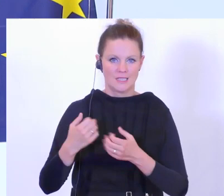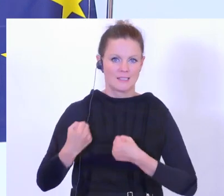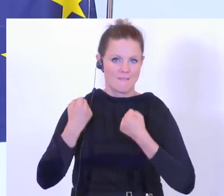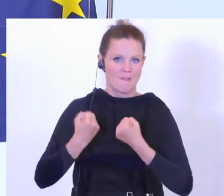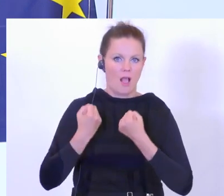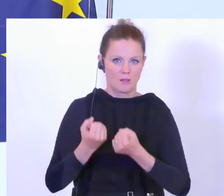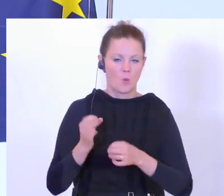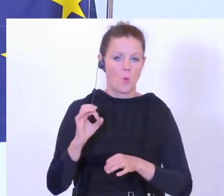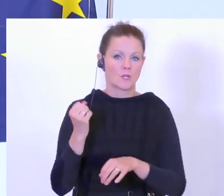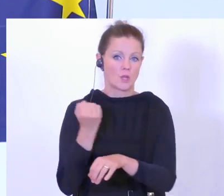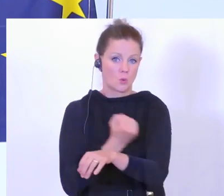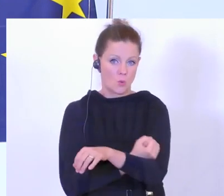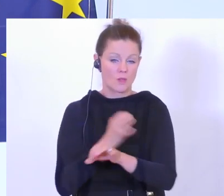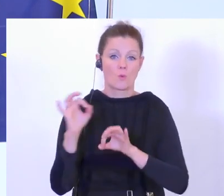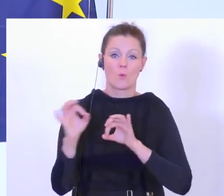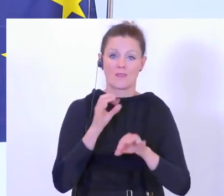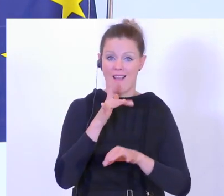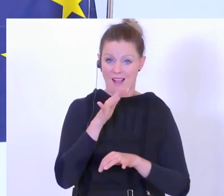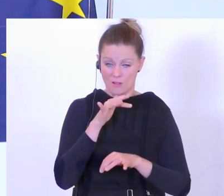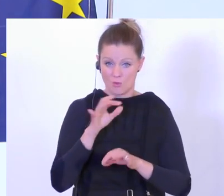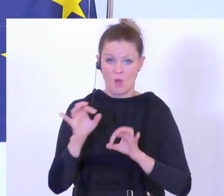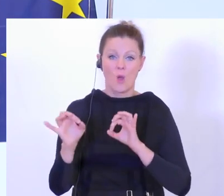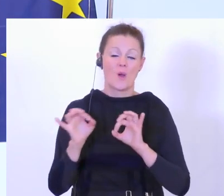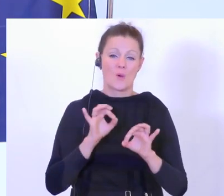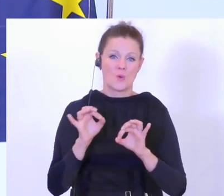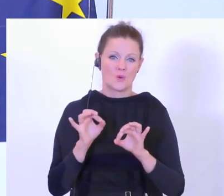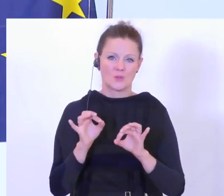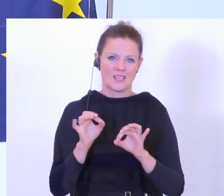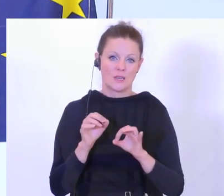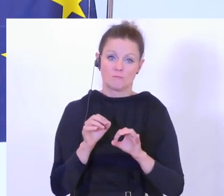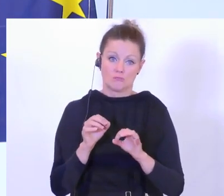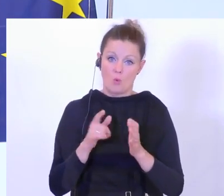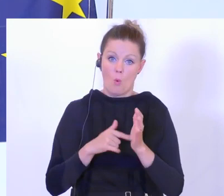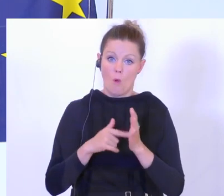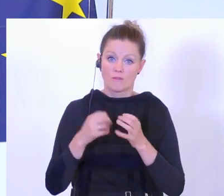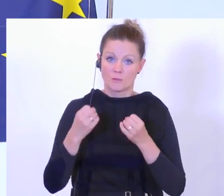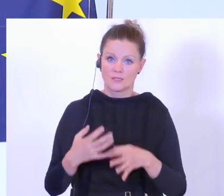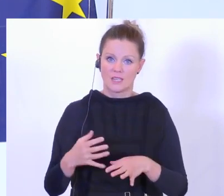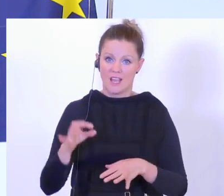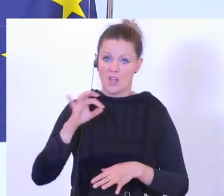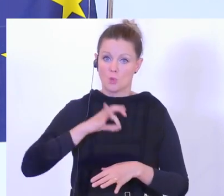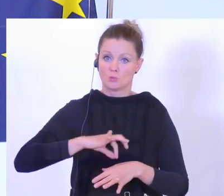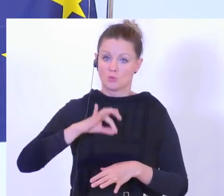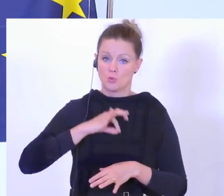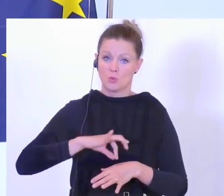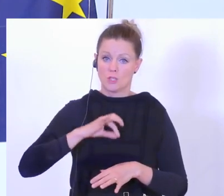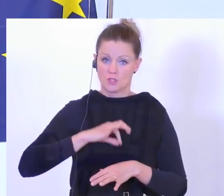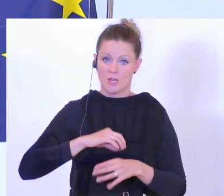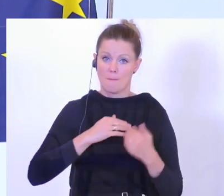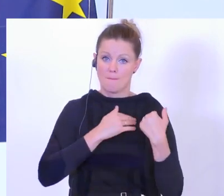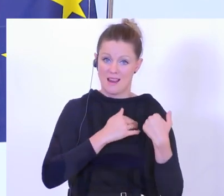oder Alkohol oder was gar nicht so selten vorkommt, auch eine psychische Vorbelastung aus